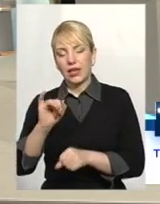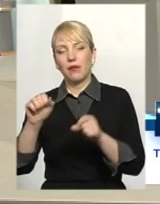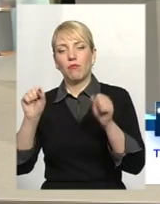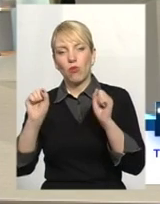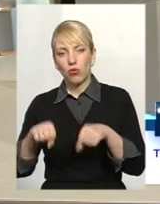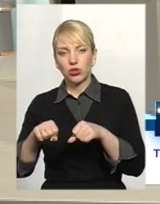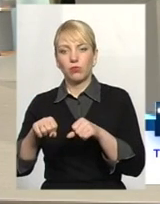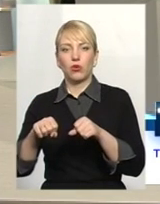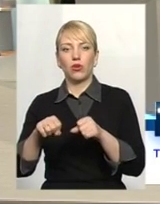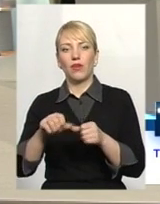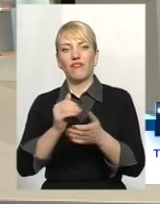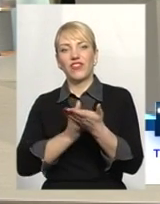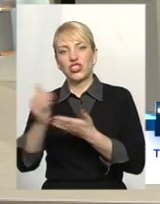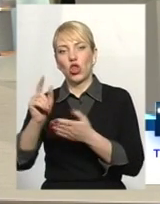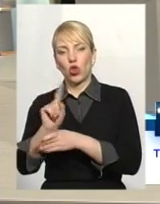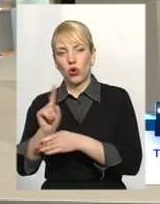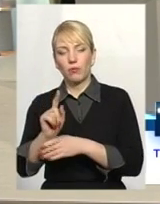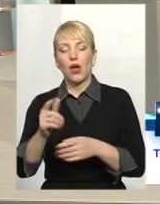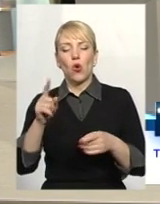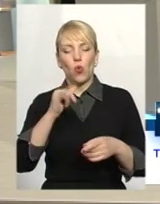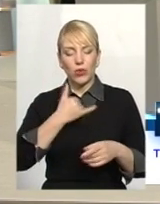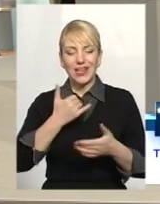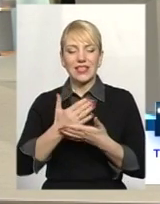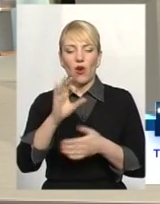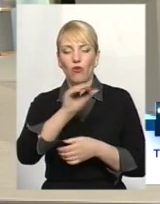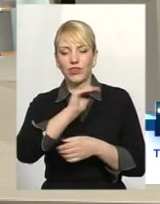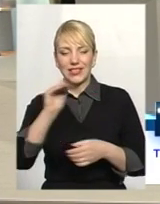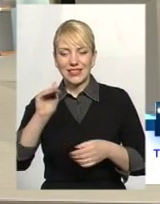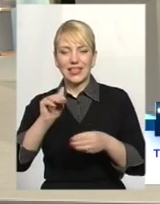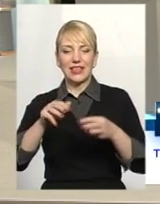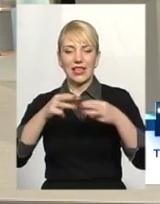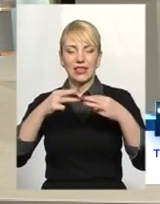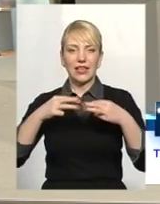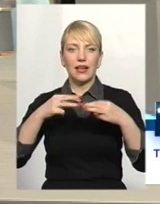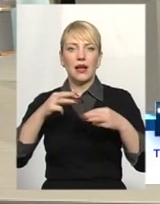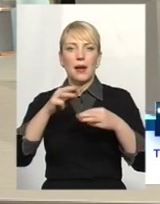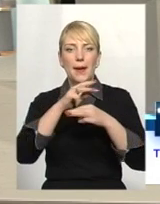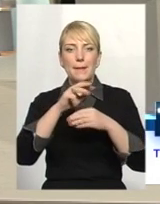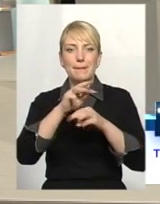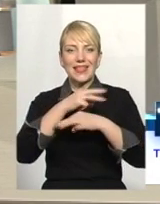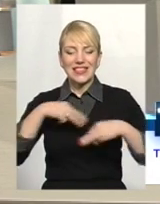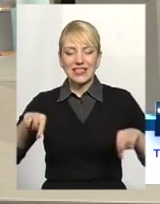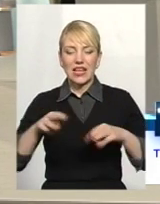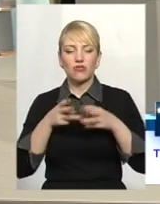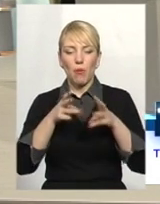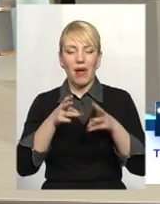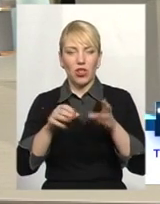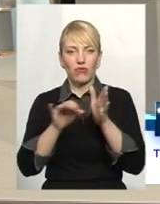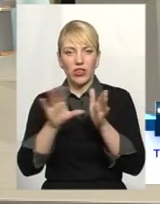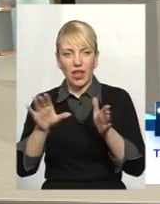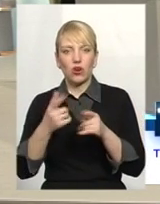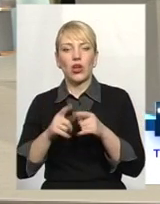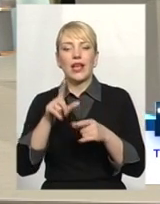Також в нас є офіційний лист Мінпаливенерго за підписом Насалика, який також роз'яснює,